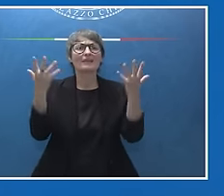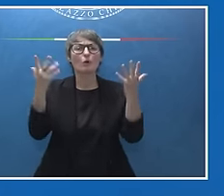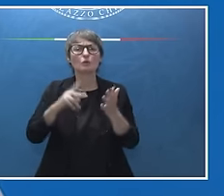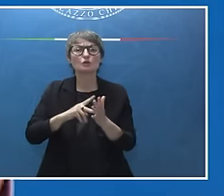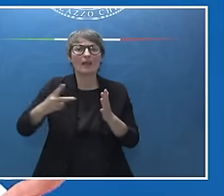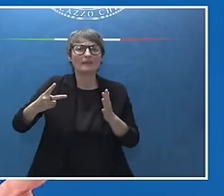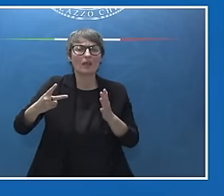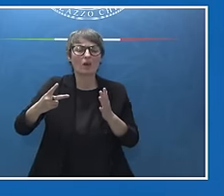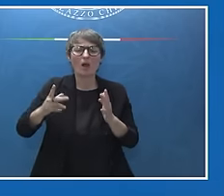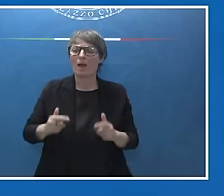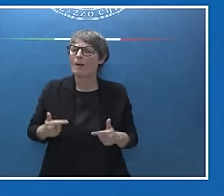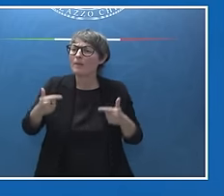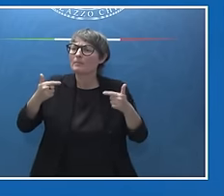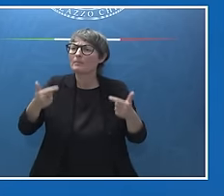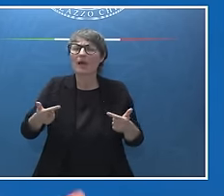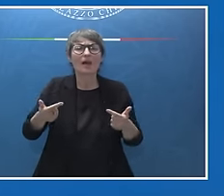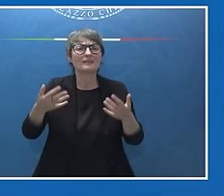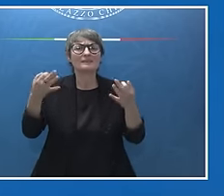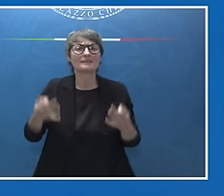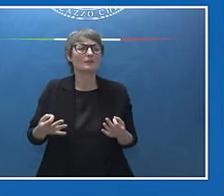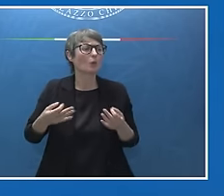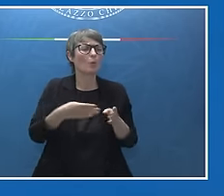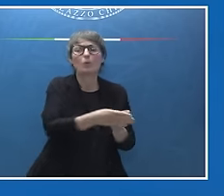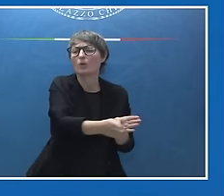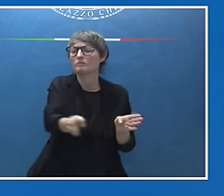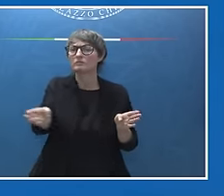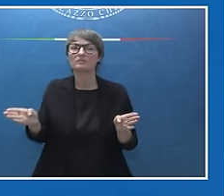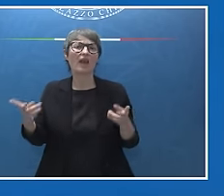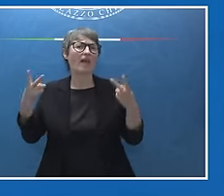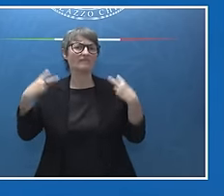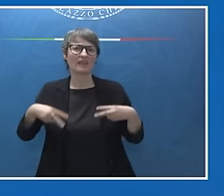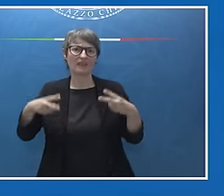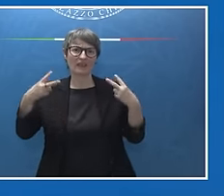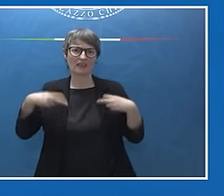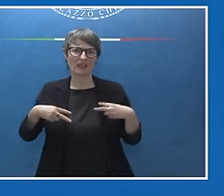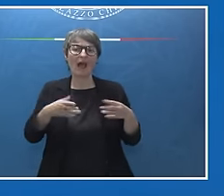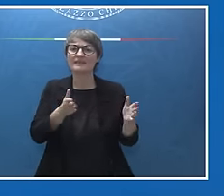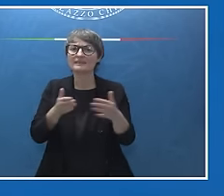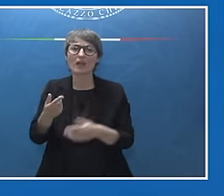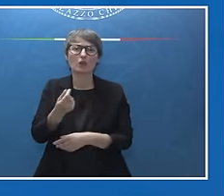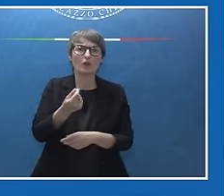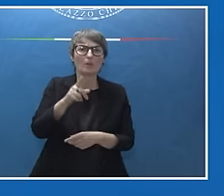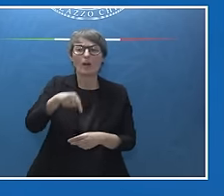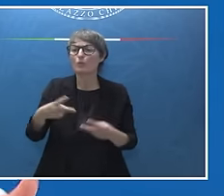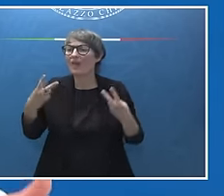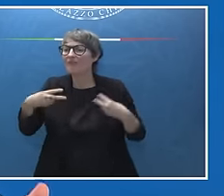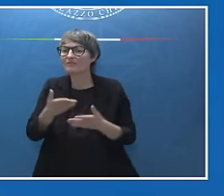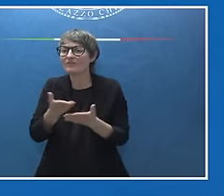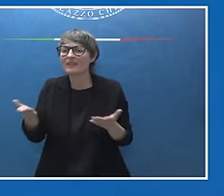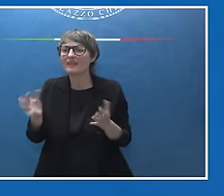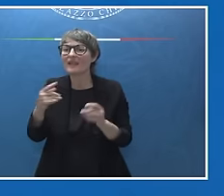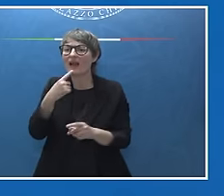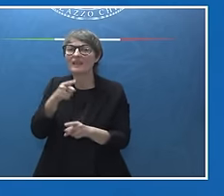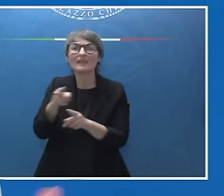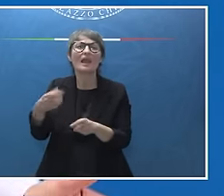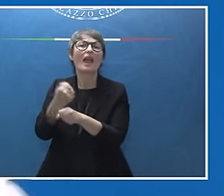i settori, delle conseguenze che avrà su tutti i settori e sulla vita potenzialmente di milioni e milioni di lavoratori. La dichiarazione